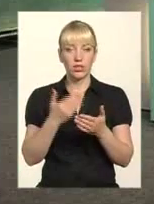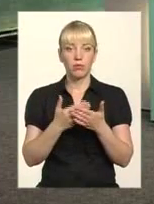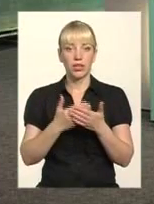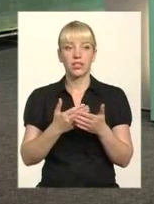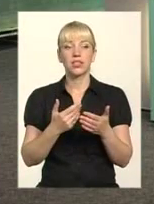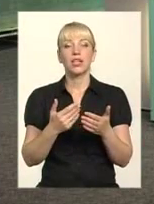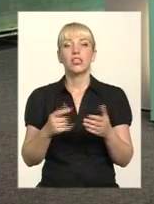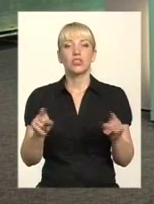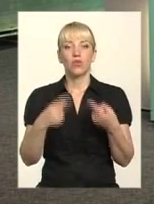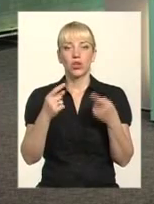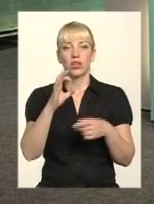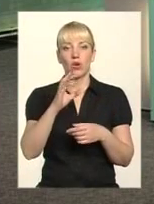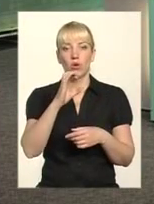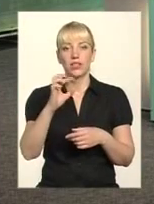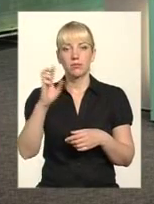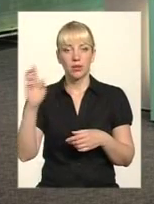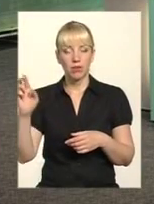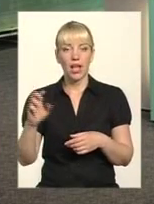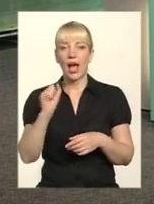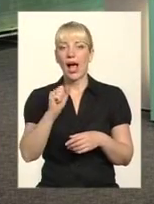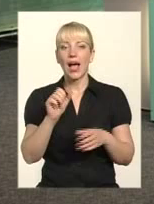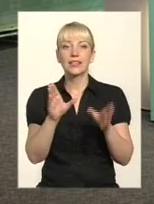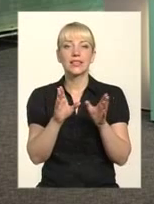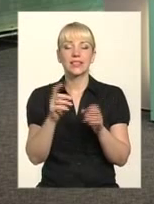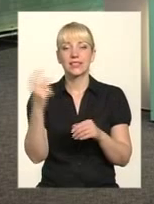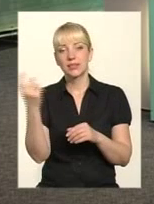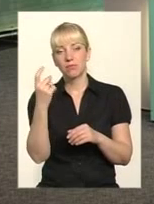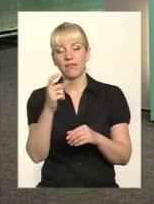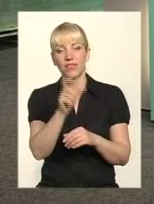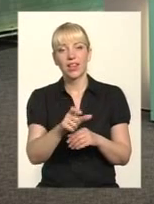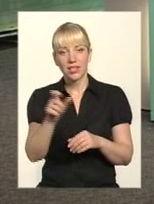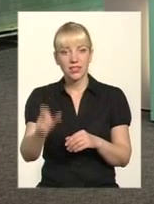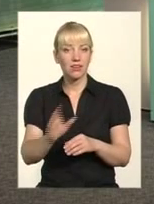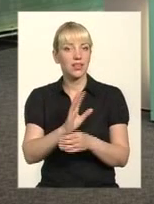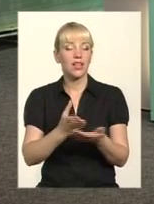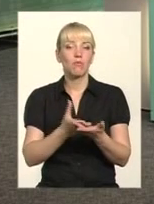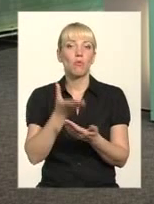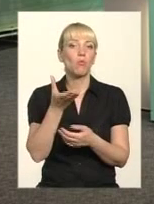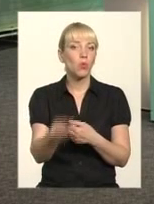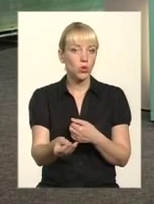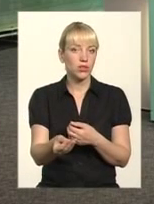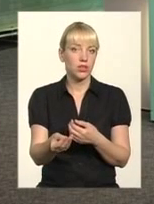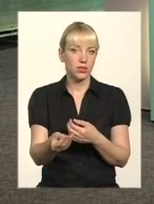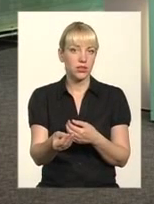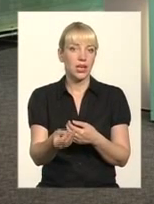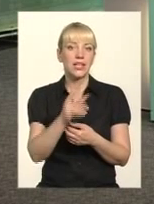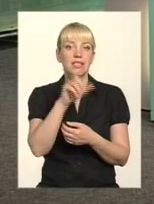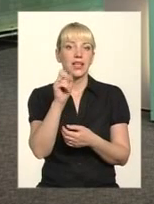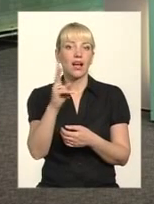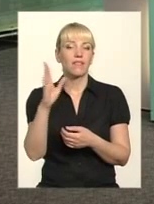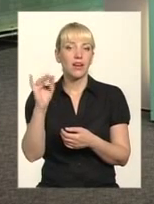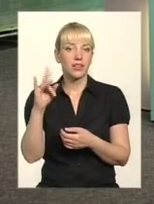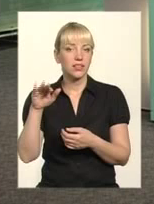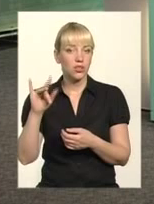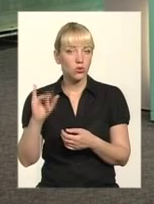платять квартплату, не готові вони там в різну, в силу різних життєвих обставин трапляються такі випадки. Як